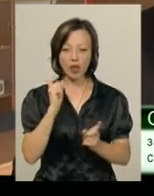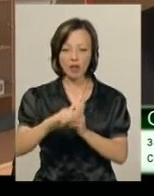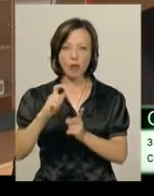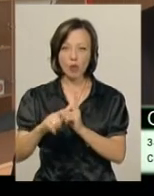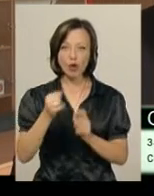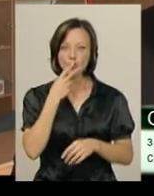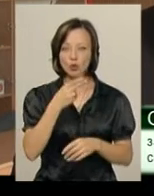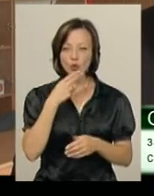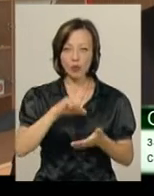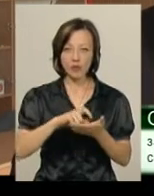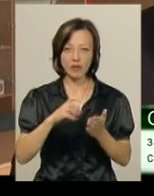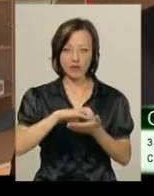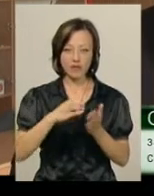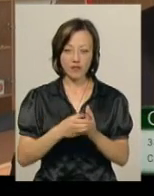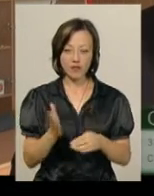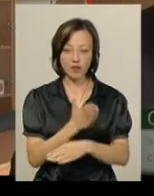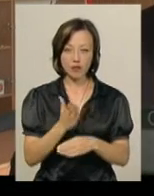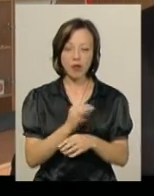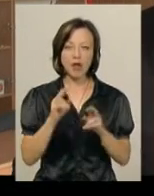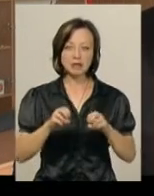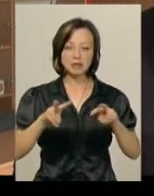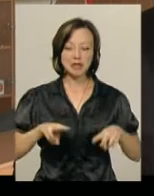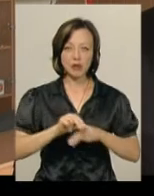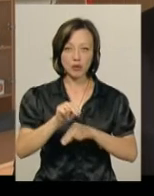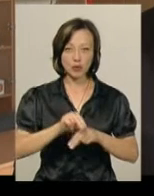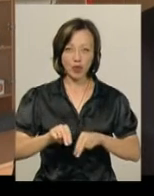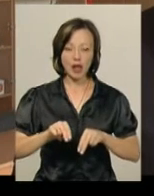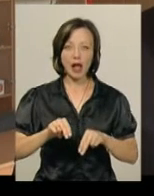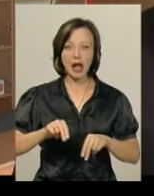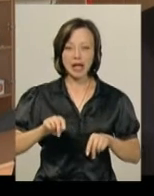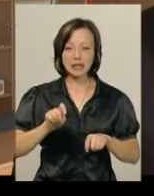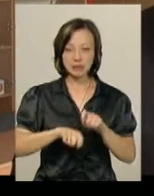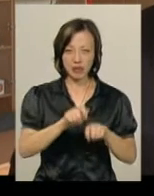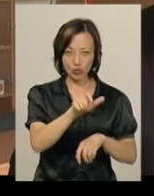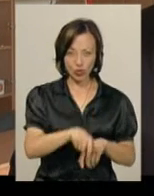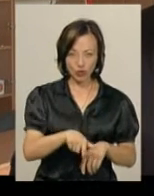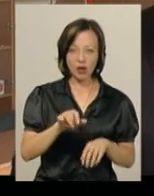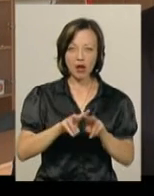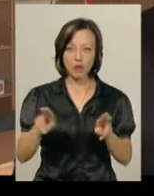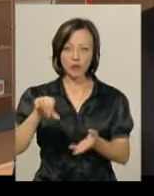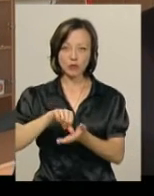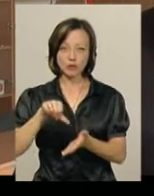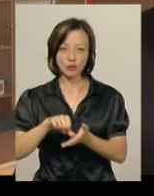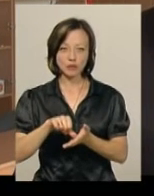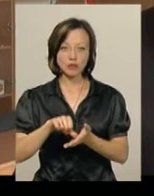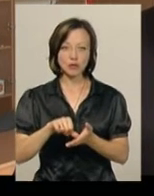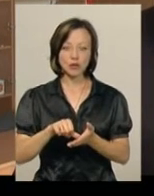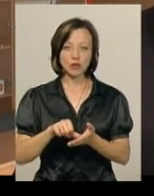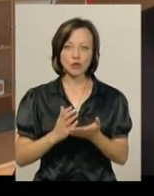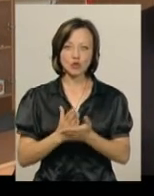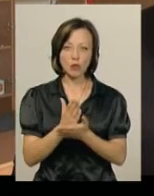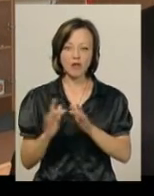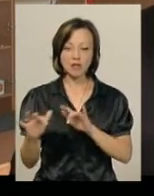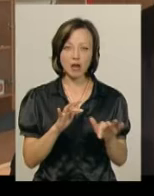дютюнових виробів. Вони як здійснюють спеціальну підготовку інспекторів-кінологів, так і приймають участь у службових